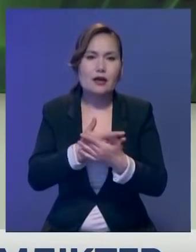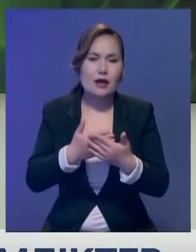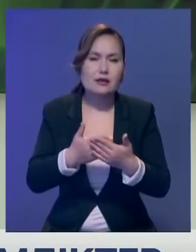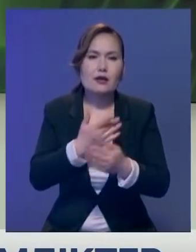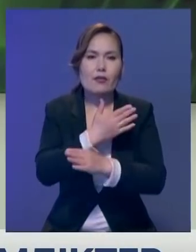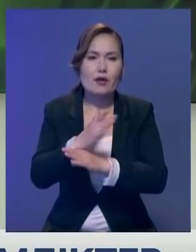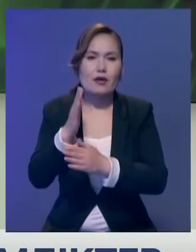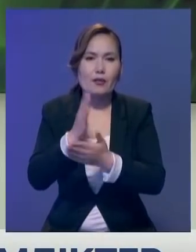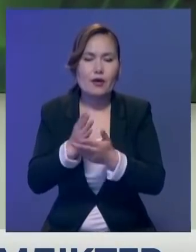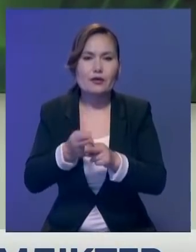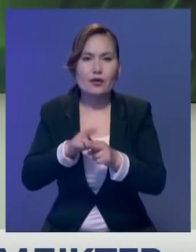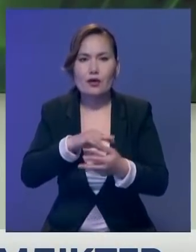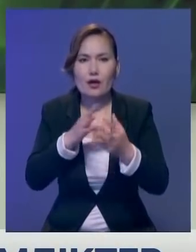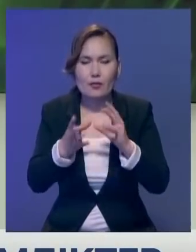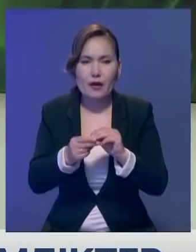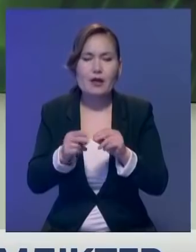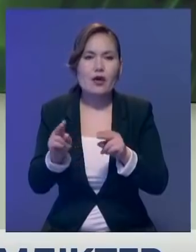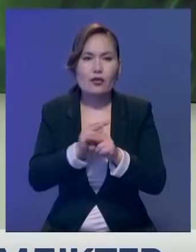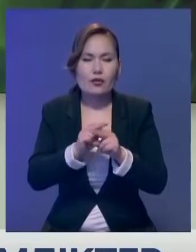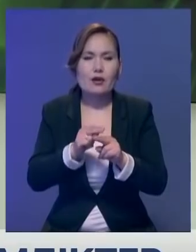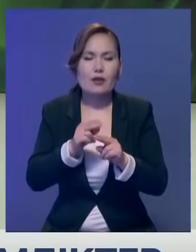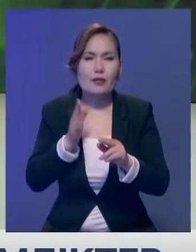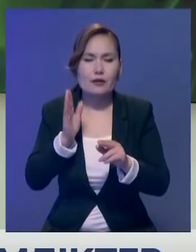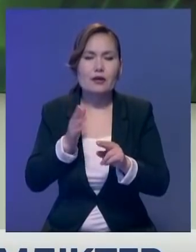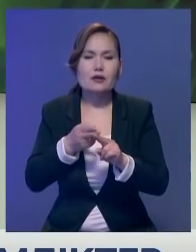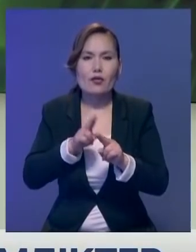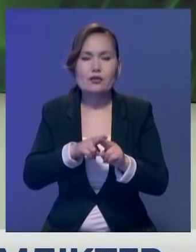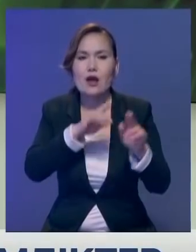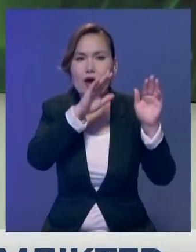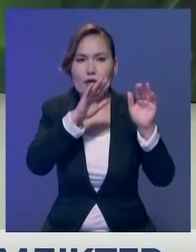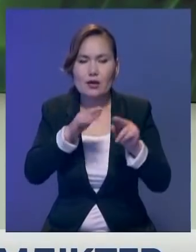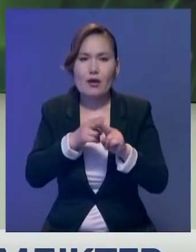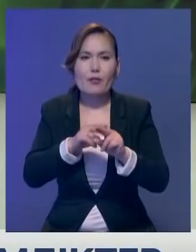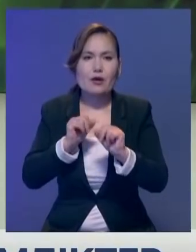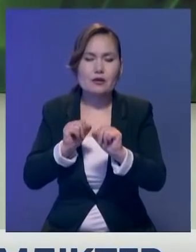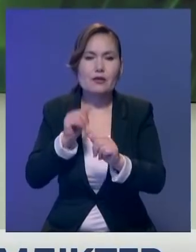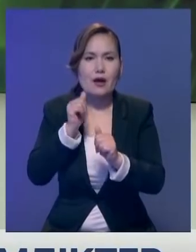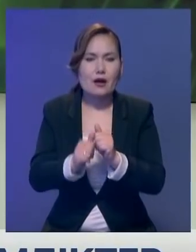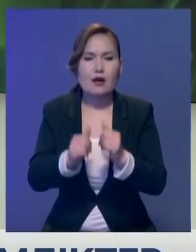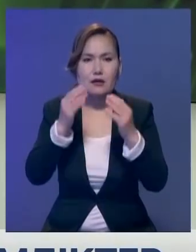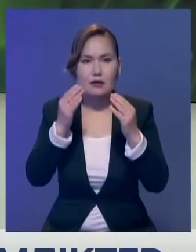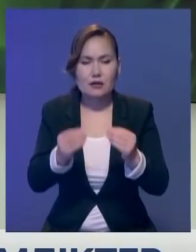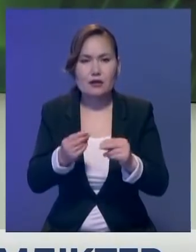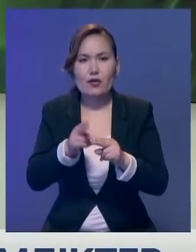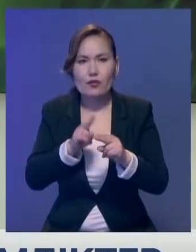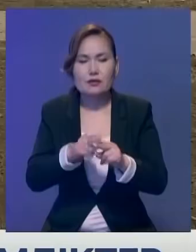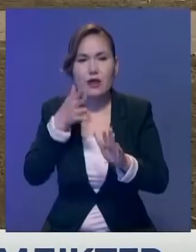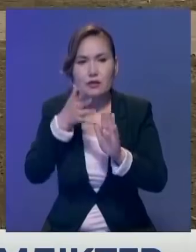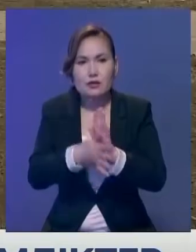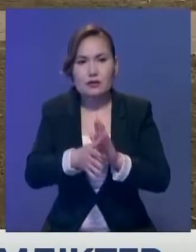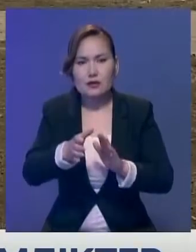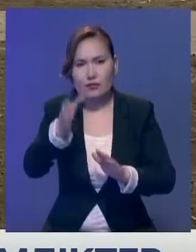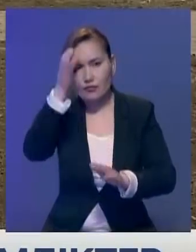интрадуценттерге инвентеризация жүргізілі. Суққа төзімділігін анықтап, ай сайынғы финологиясын зерттейміз.